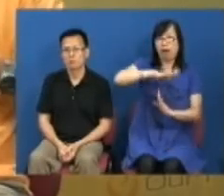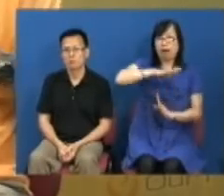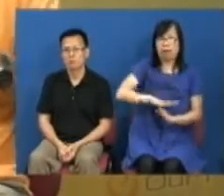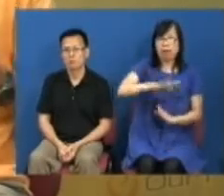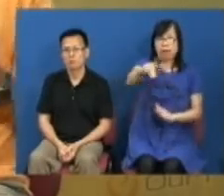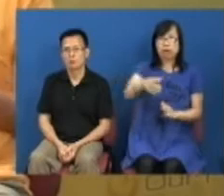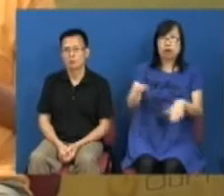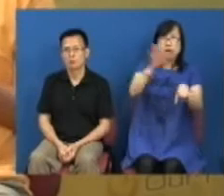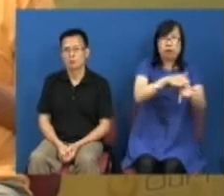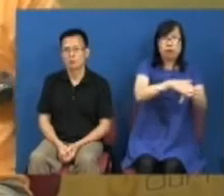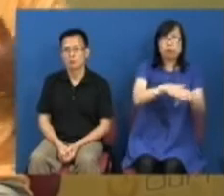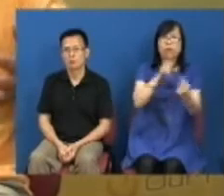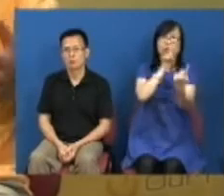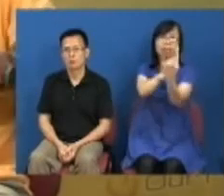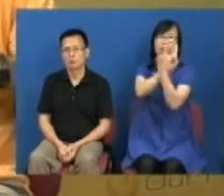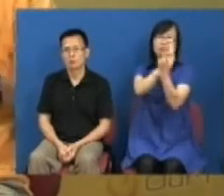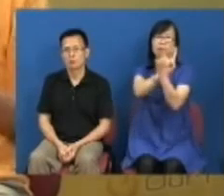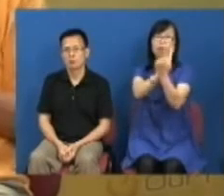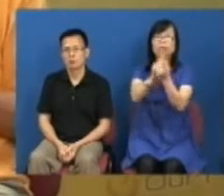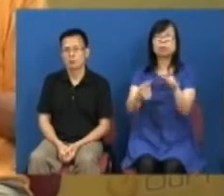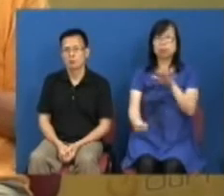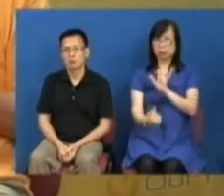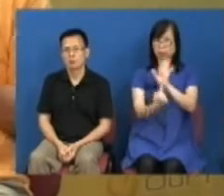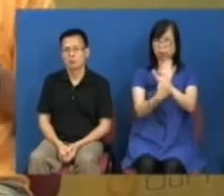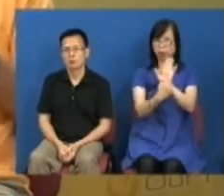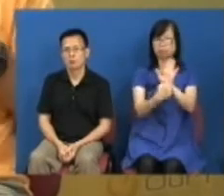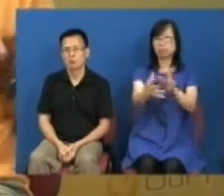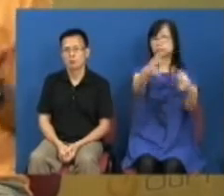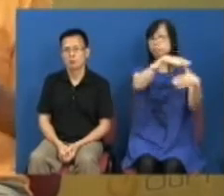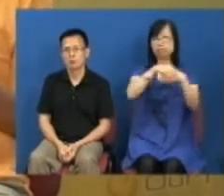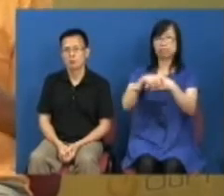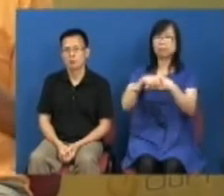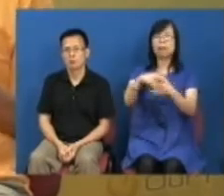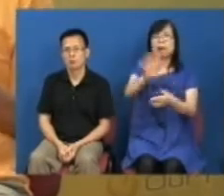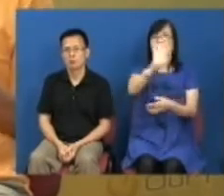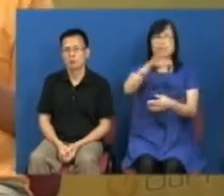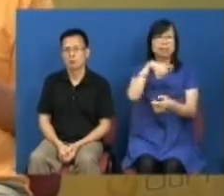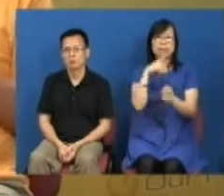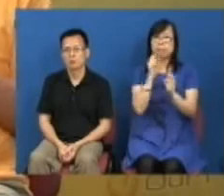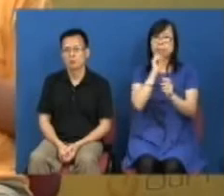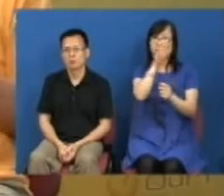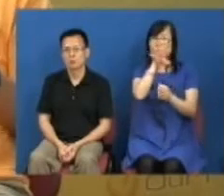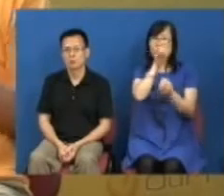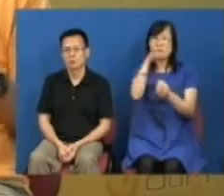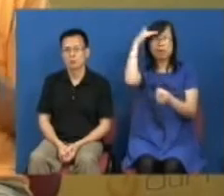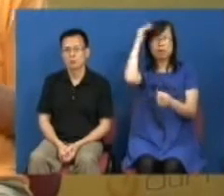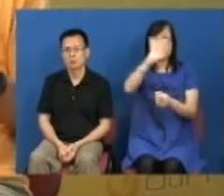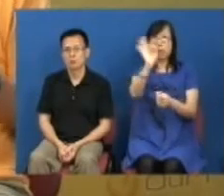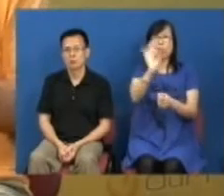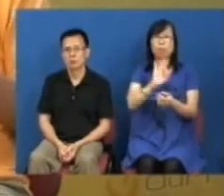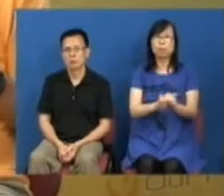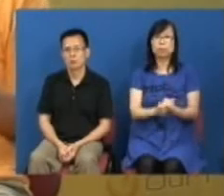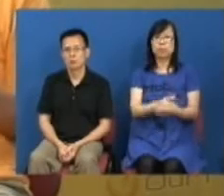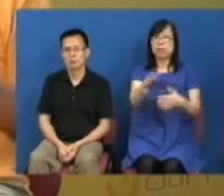在人民的对立面将这些矛盾揽上身我们的箭头不是对着警方和警方的冲突从来都不是